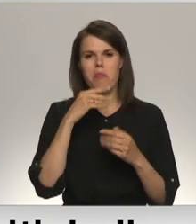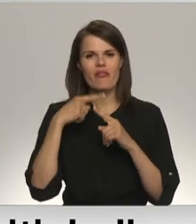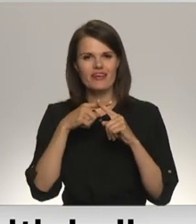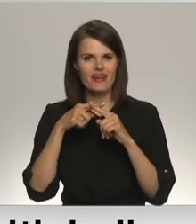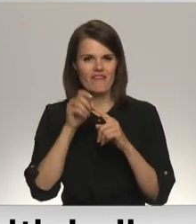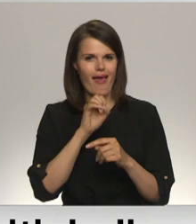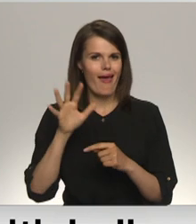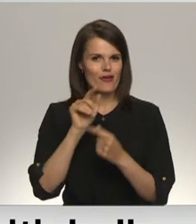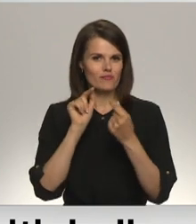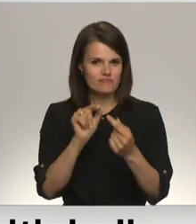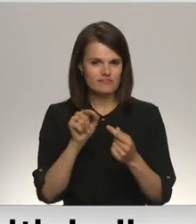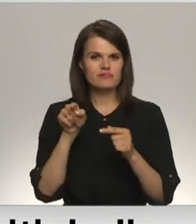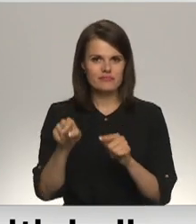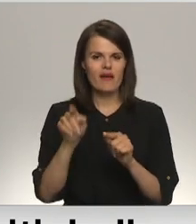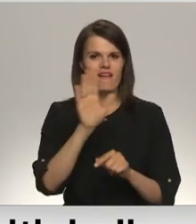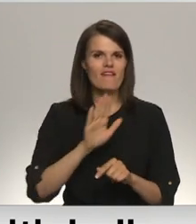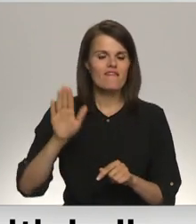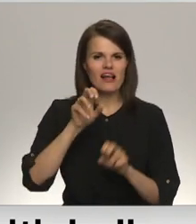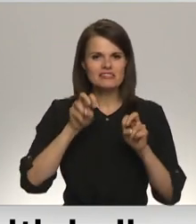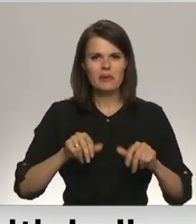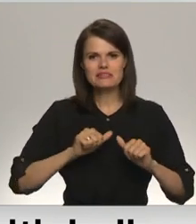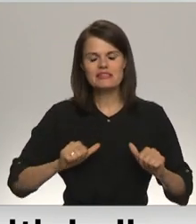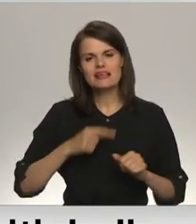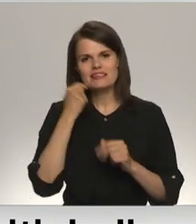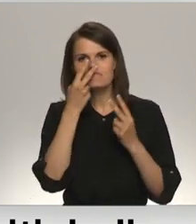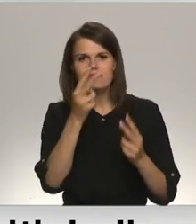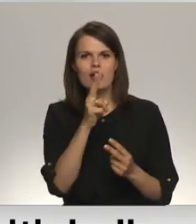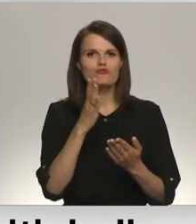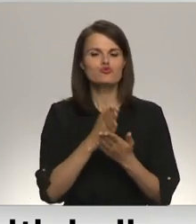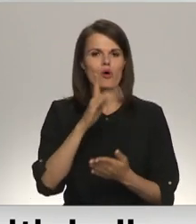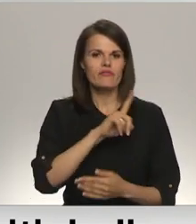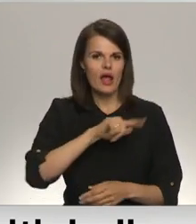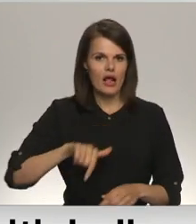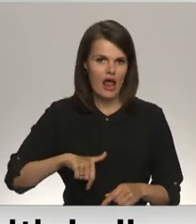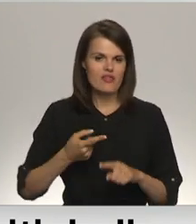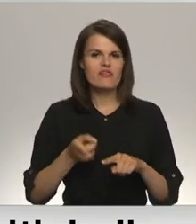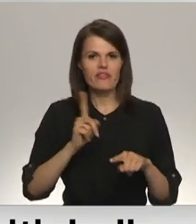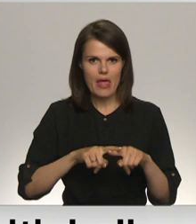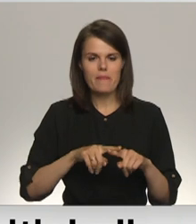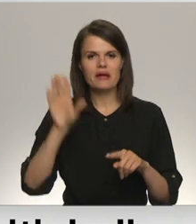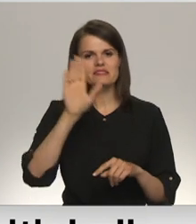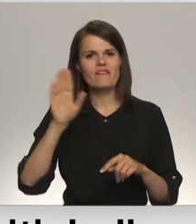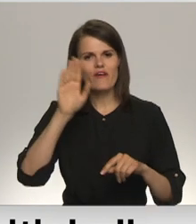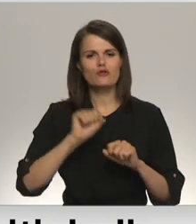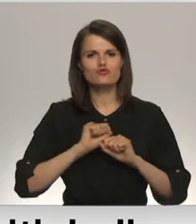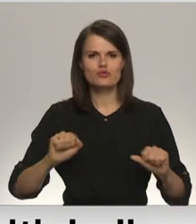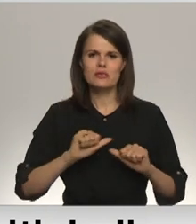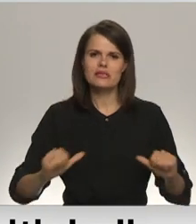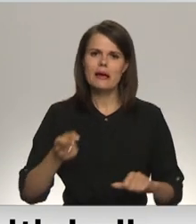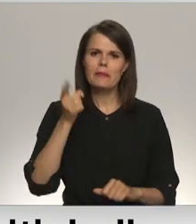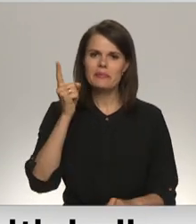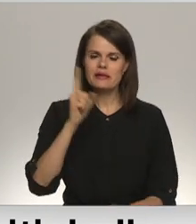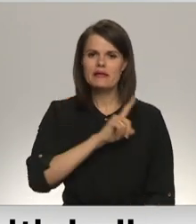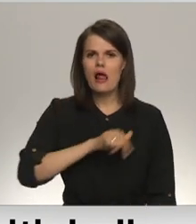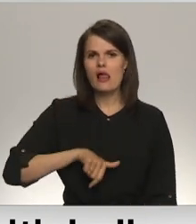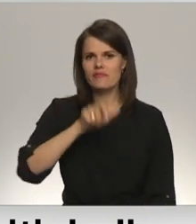pieaugusi šo valstu spēcdienestu interesē arī par norasēm Latvijā. Tādēļ Valsts drošības dienests brīdina Latvijas iedzīvotājs, ka